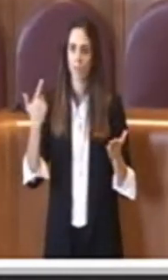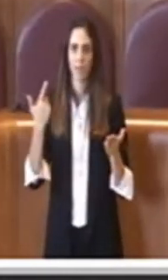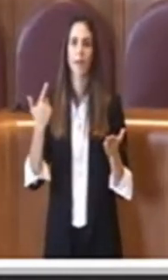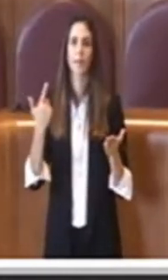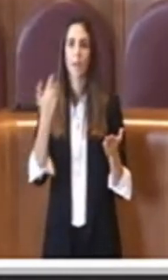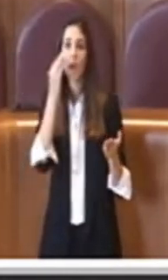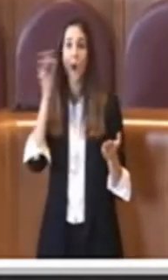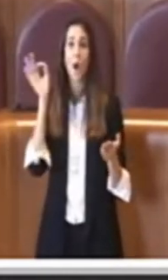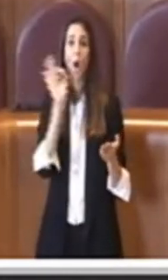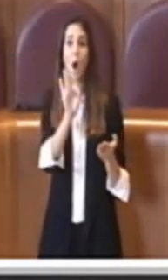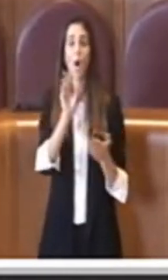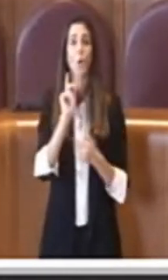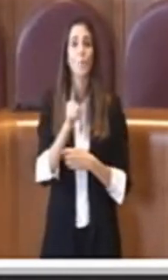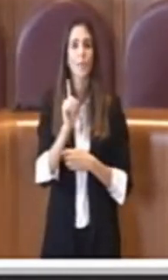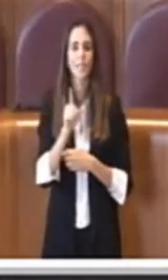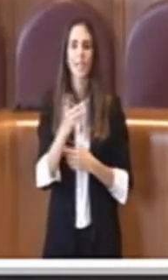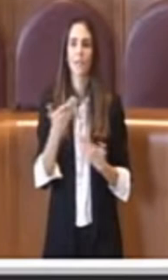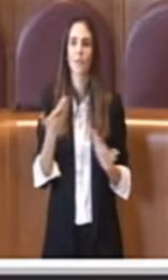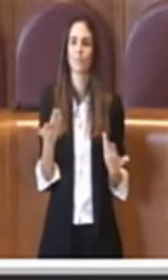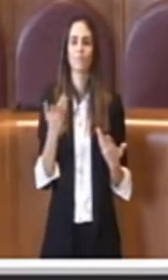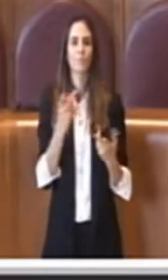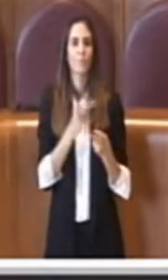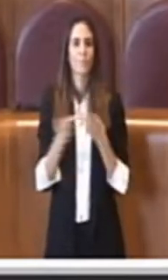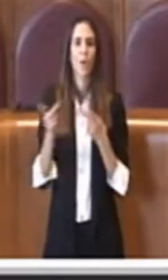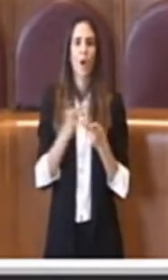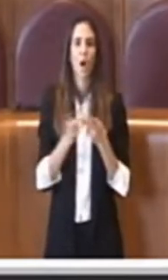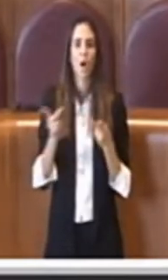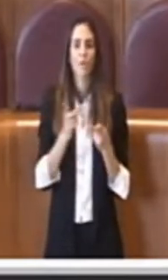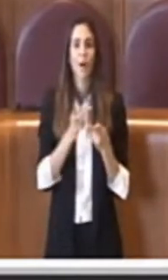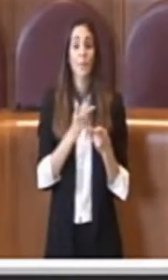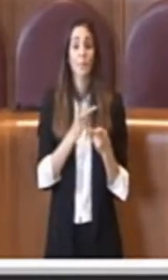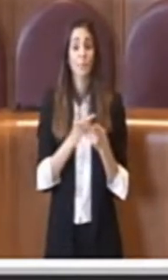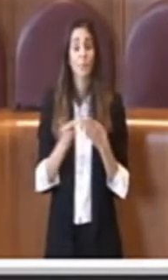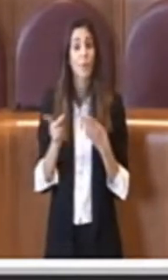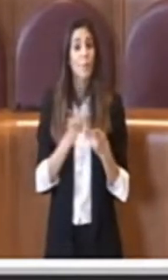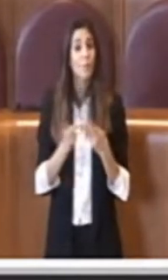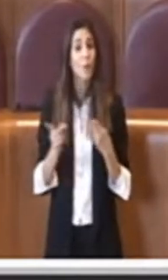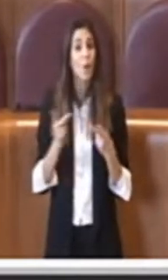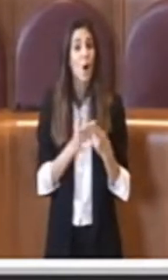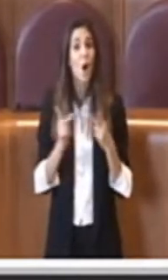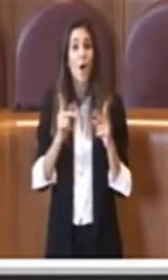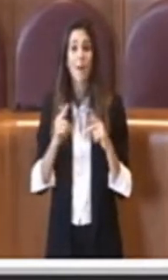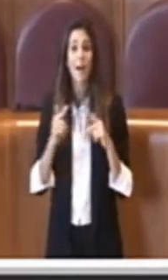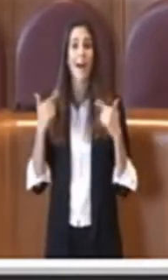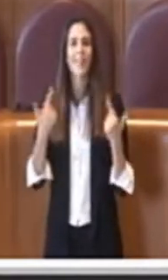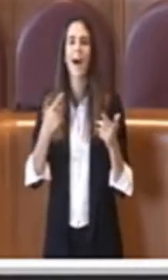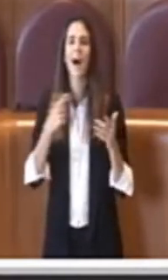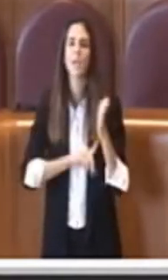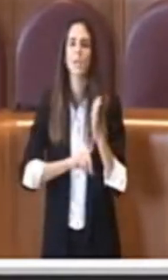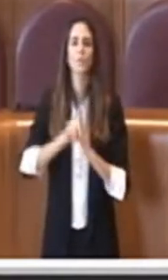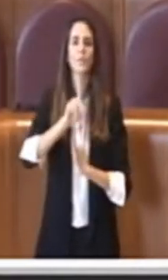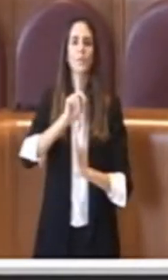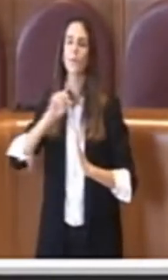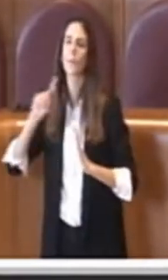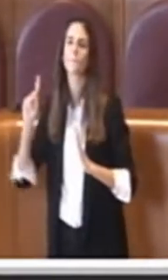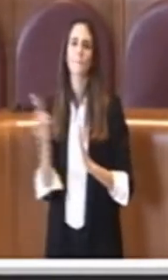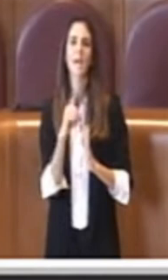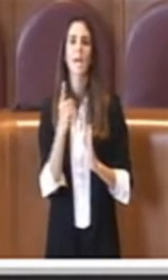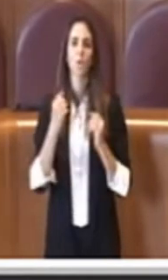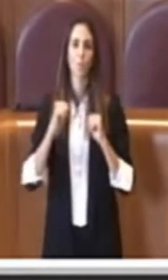di cercare il migliore risultato possibile, che